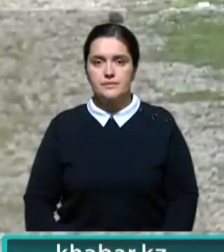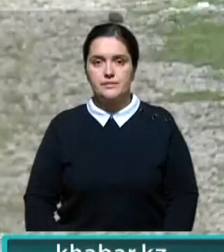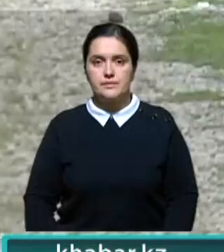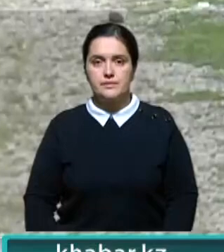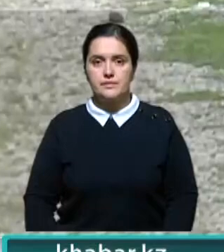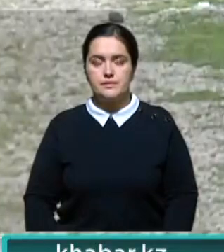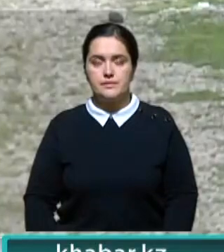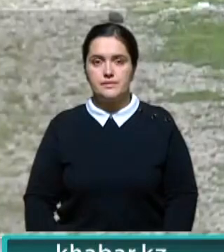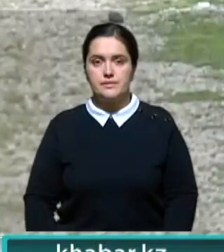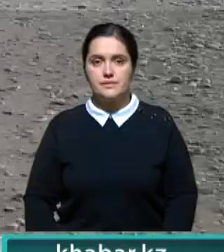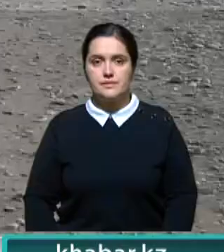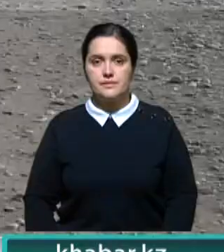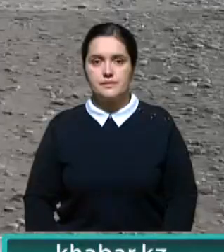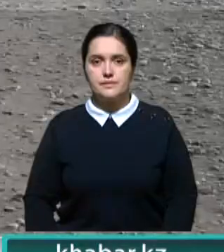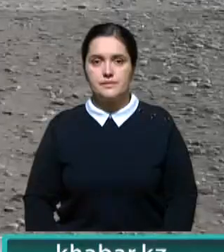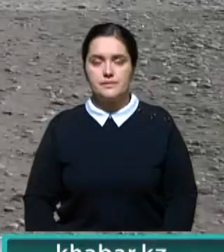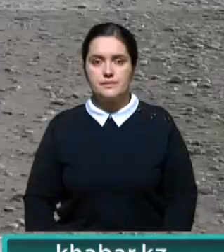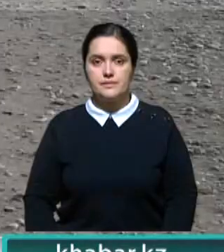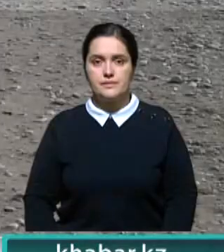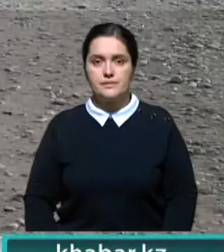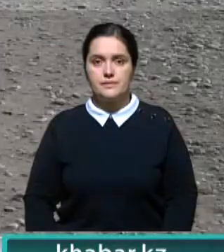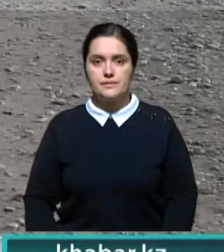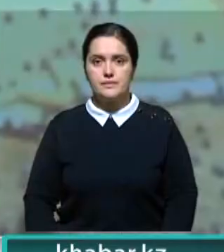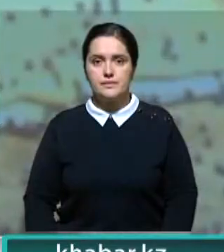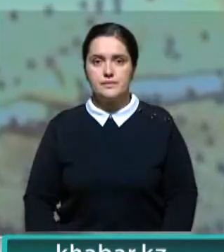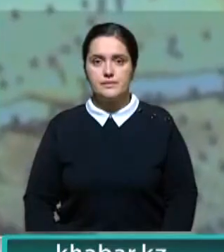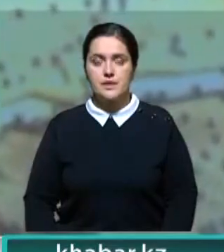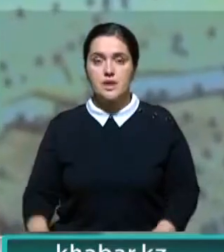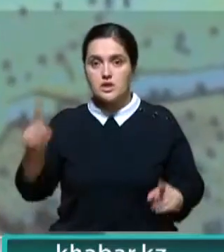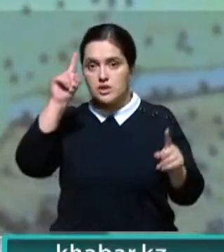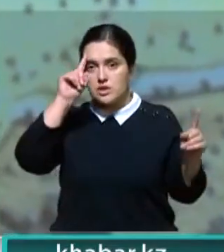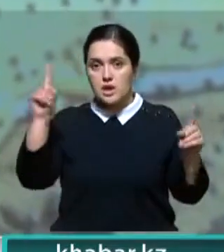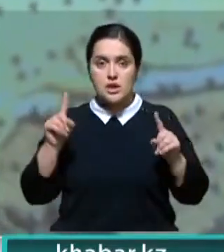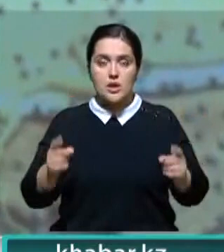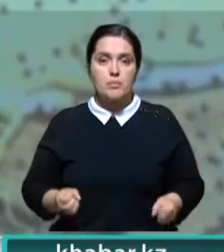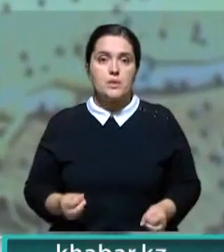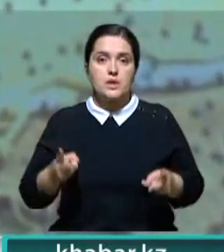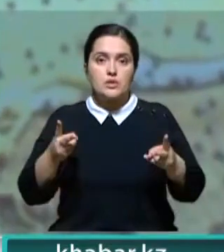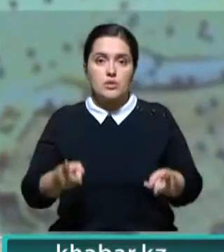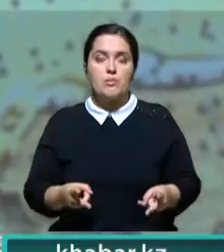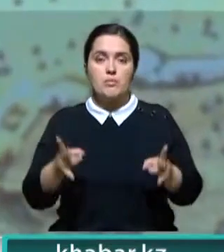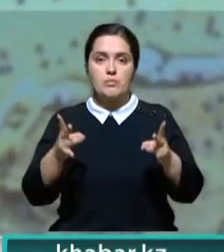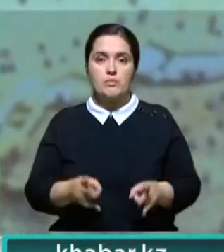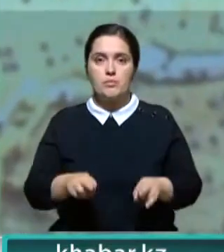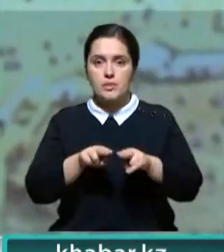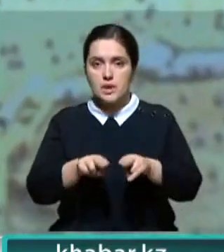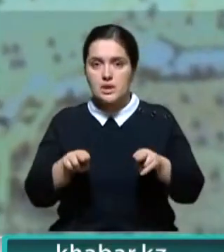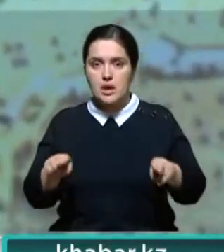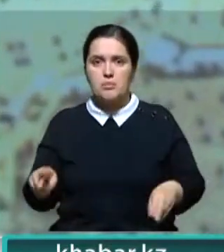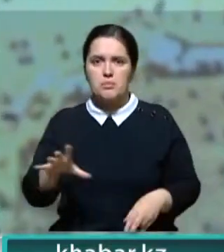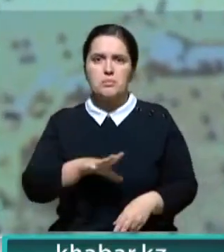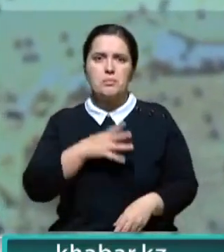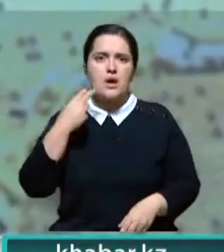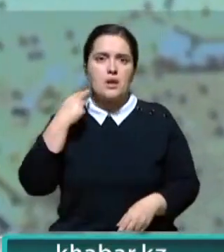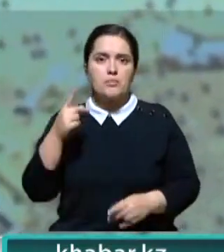Хон Штургенбаев, ЖТСУСкая область. Итоги дня. Шокирующее преступление произошло в Петропавловске. Ранее